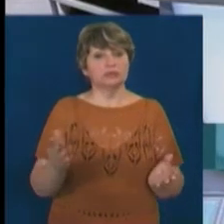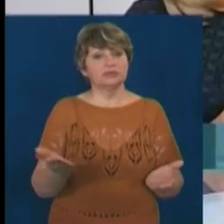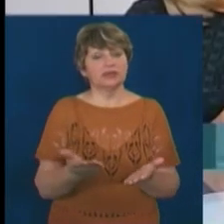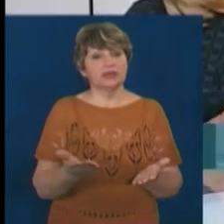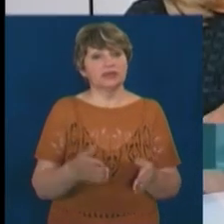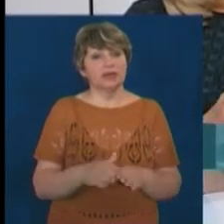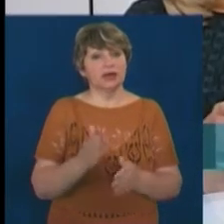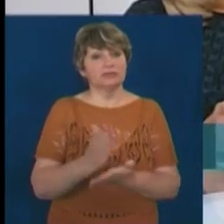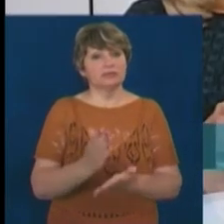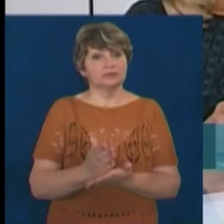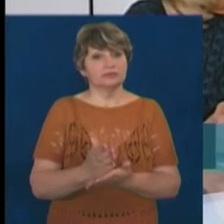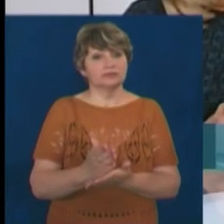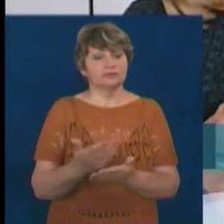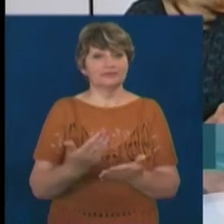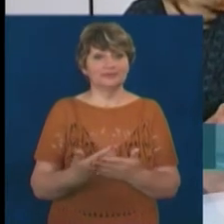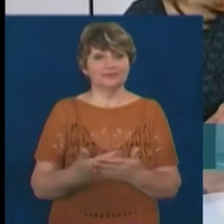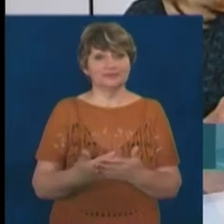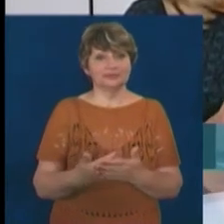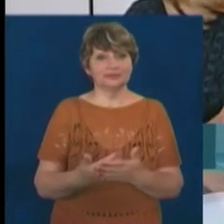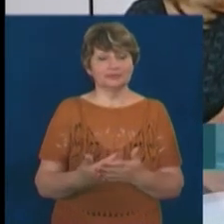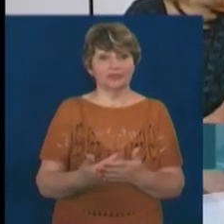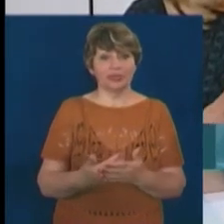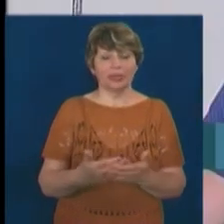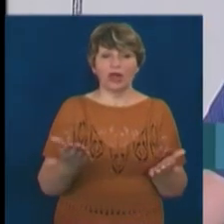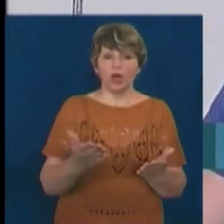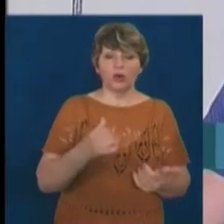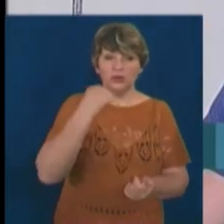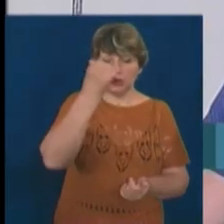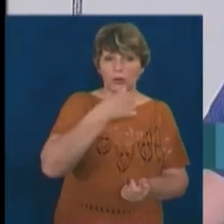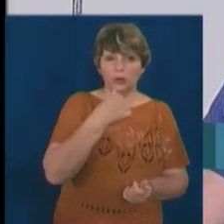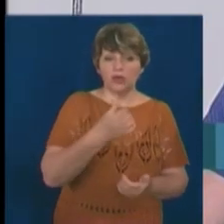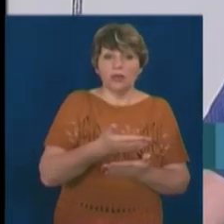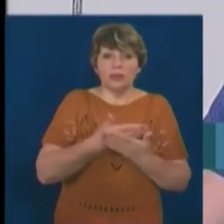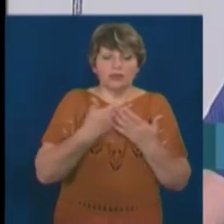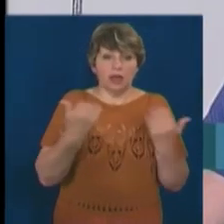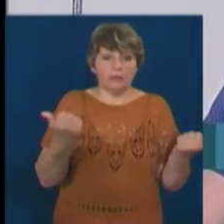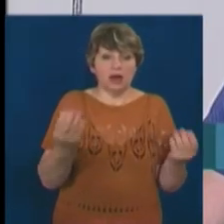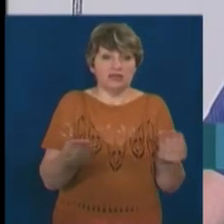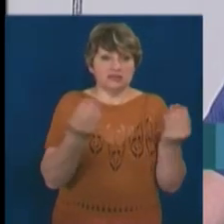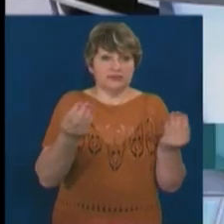вигорання? От якийсь рік, от немає свіжих ідеї.